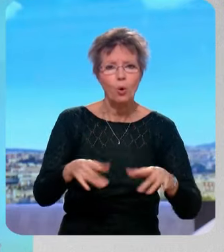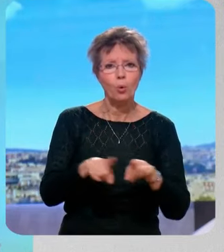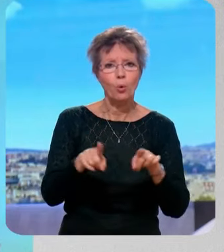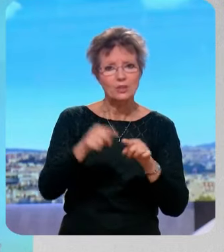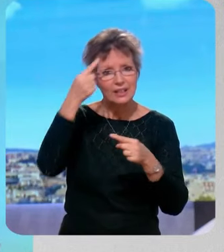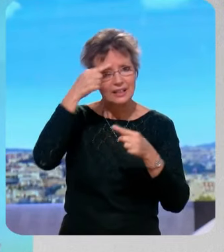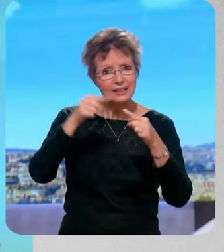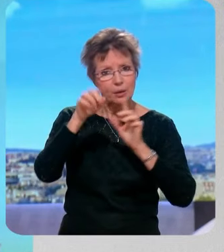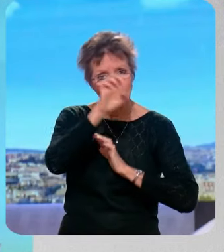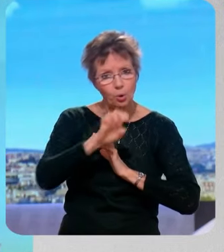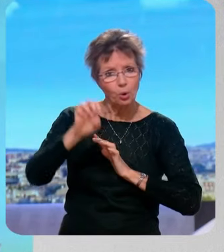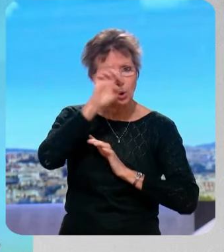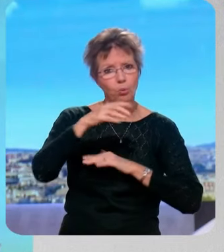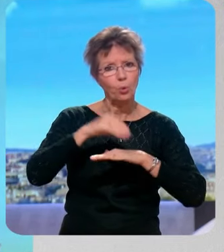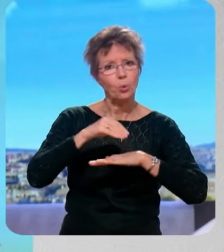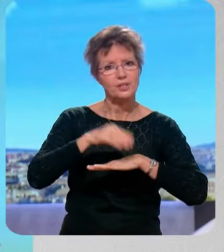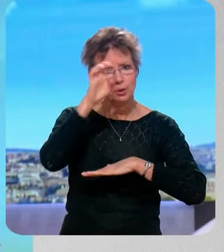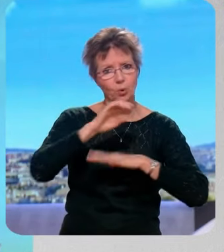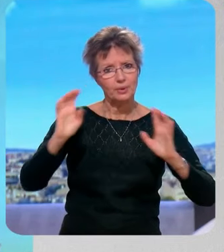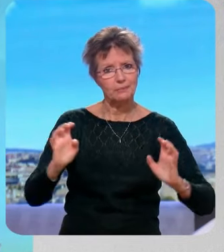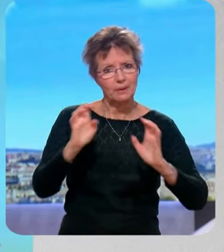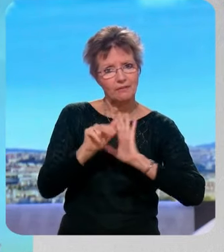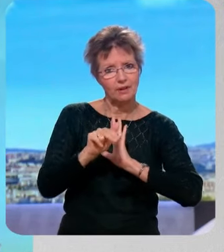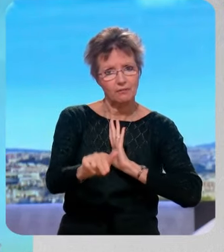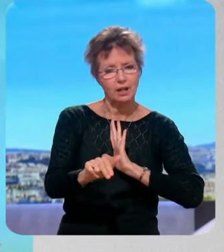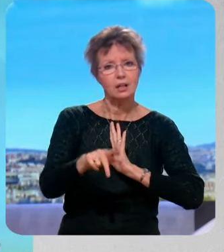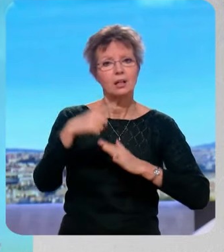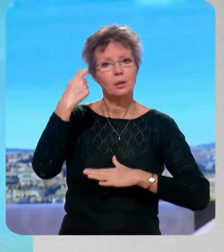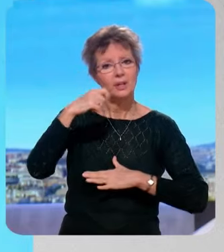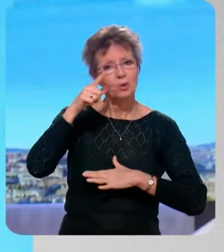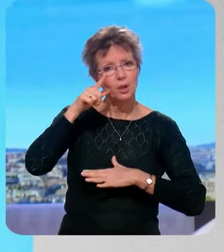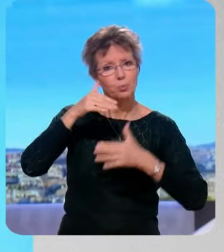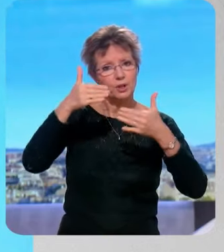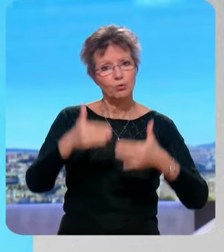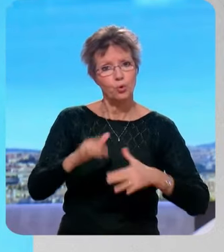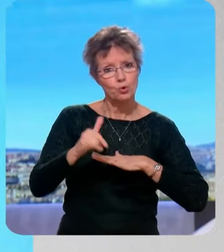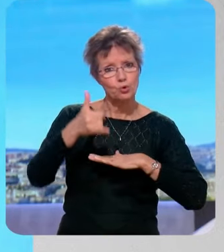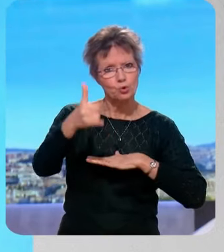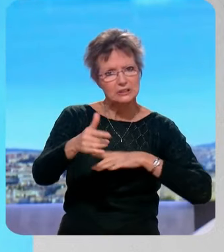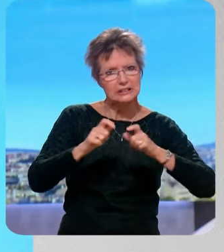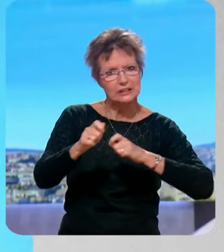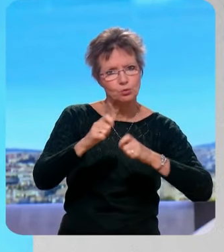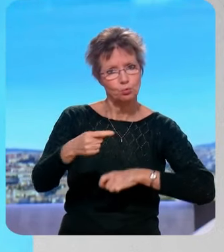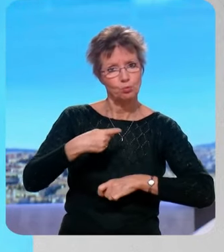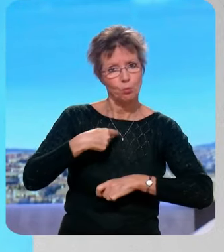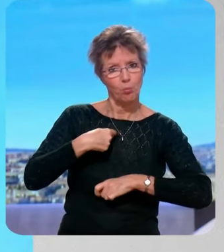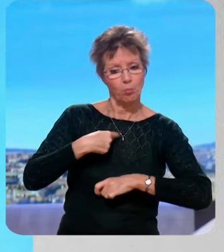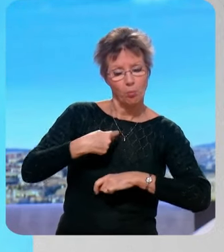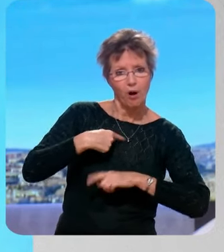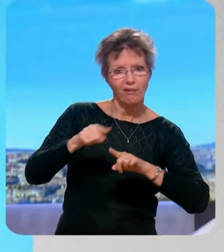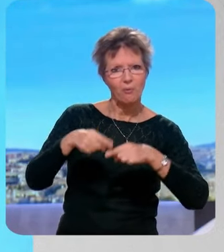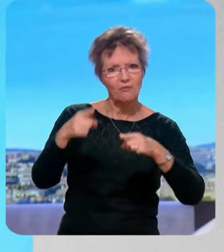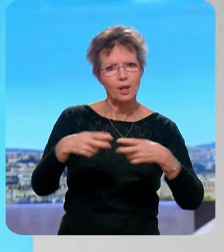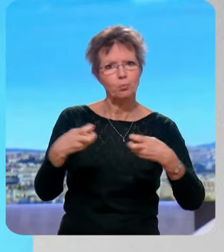européens, il y aura un Conseil européen, le Président de la République a souhaité mettre ce point à l'ordre du jour jeudi prochain, je serai moi-même à Bruxelles dans la